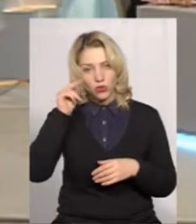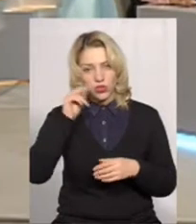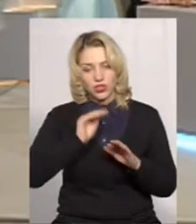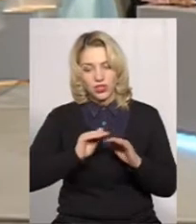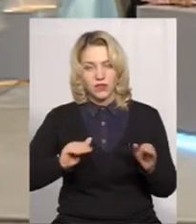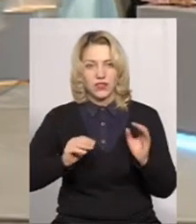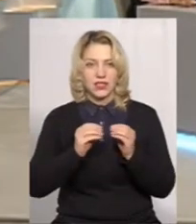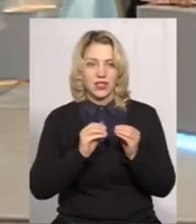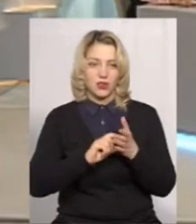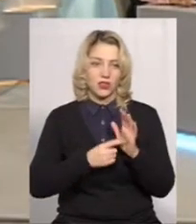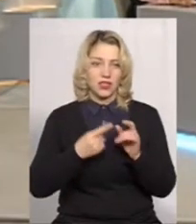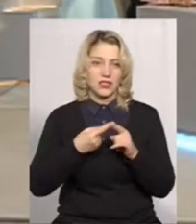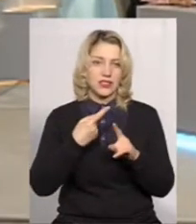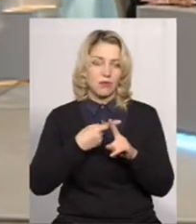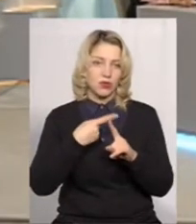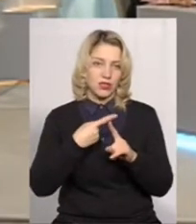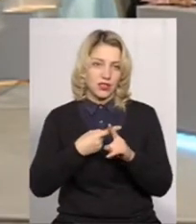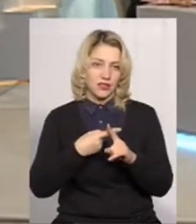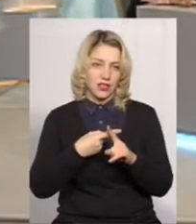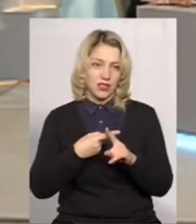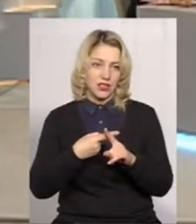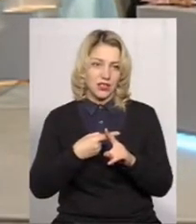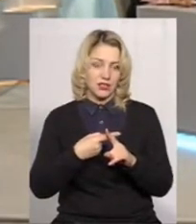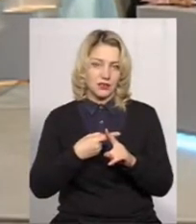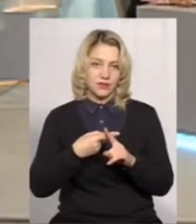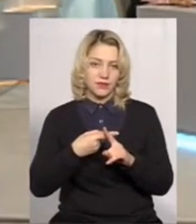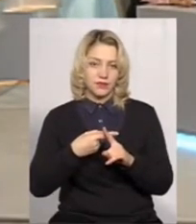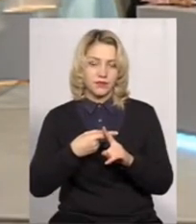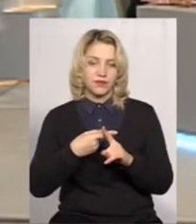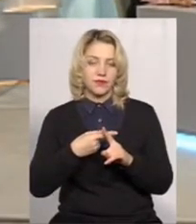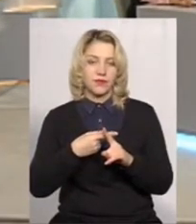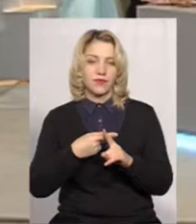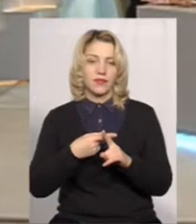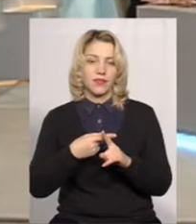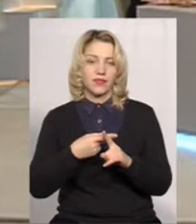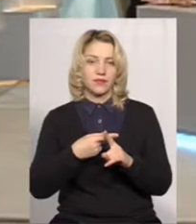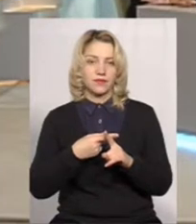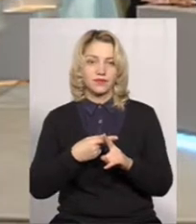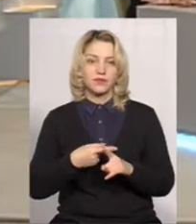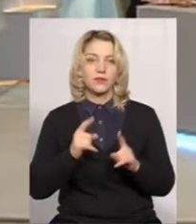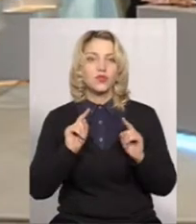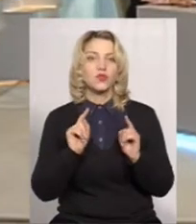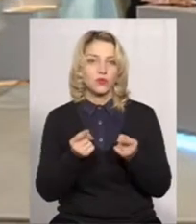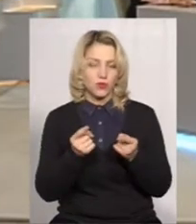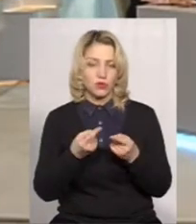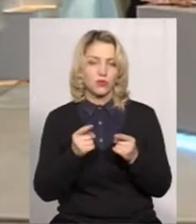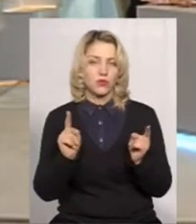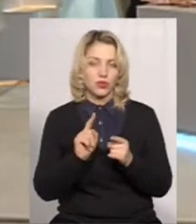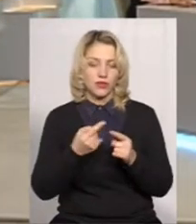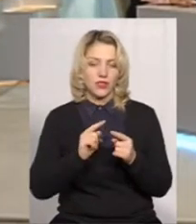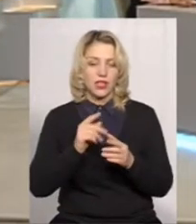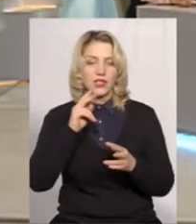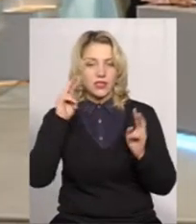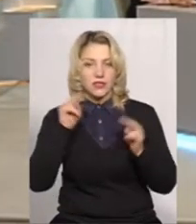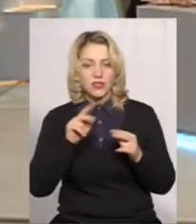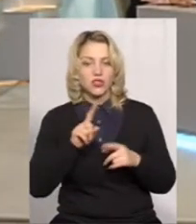Ну, це позитивний такий є чинник. Чому? Він свідчить, що